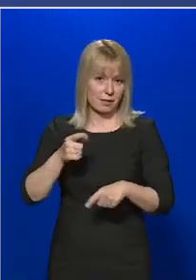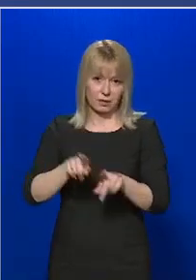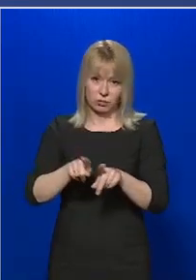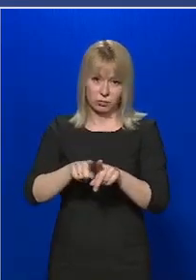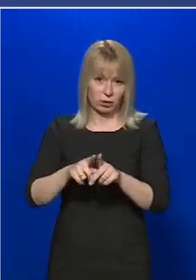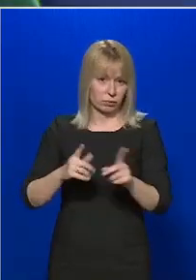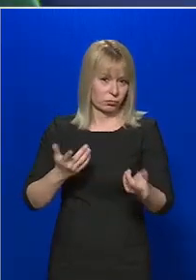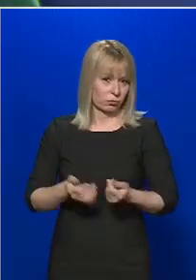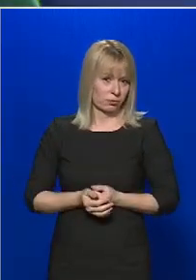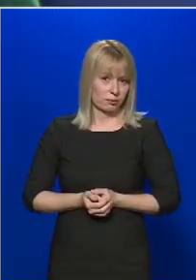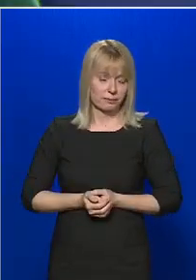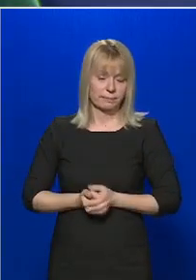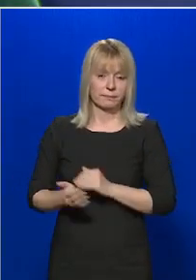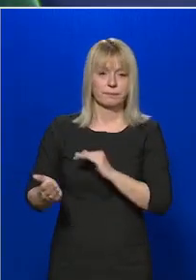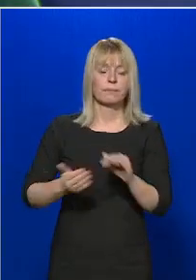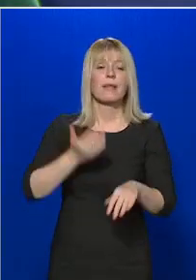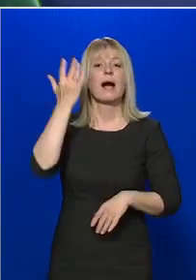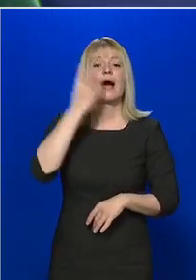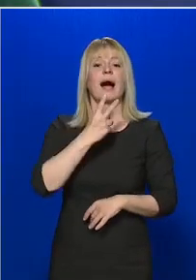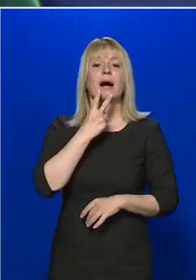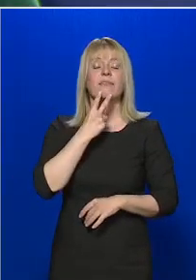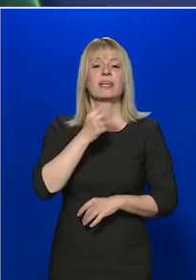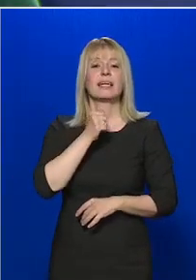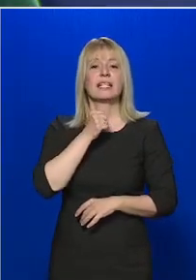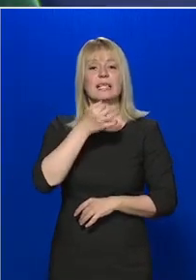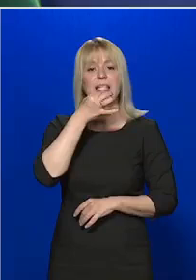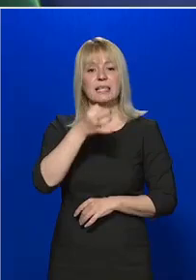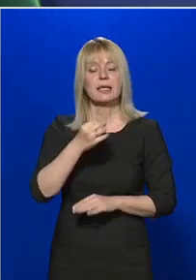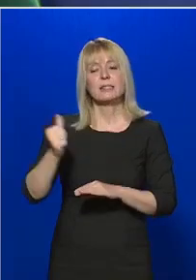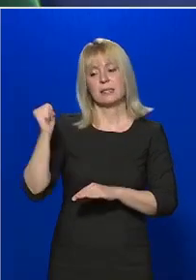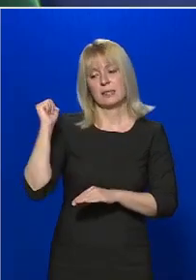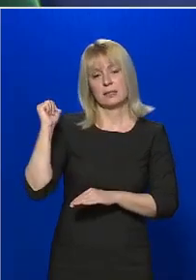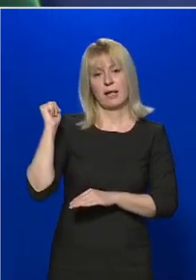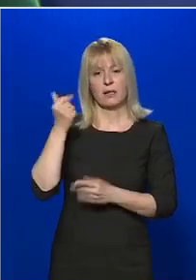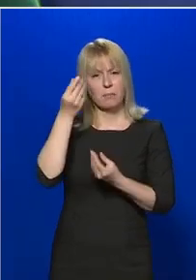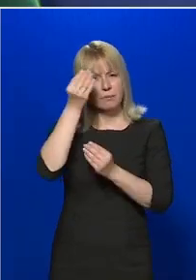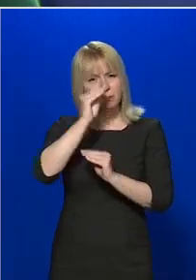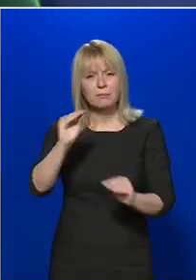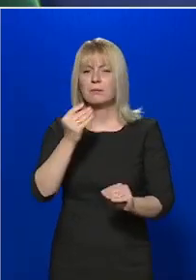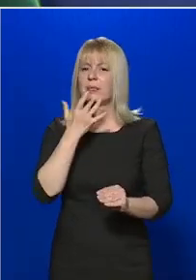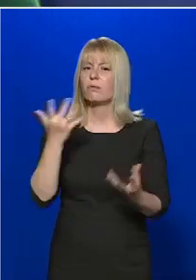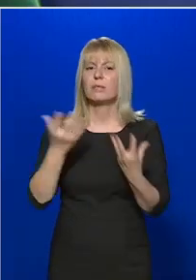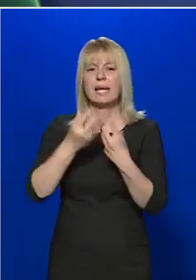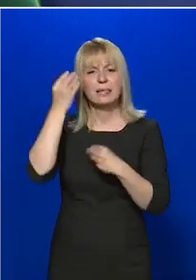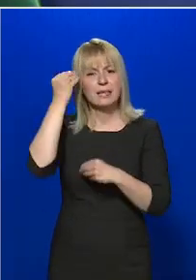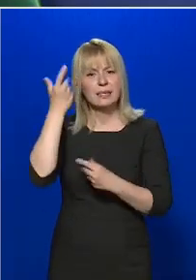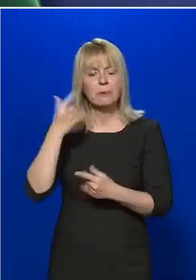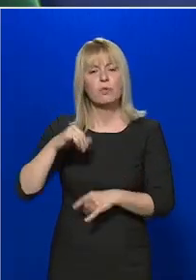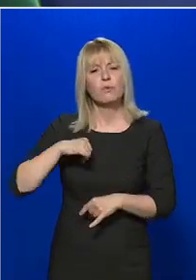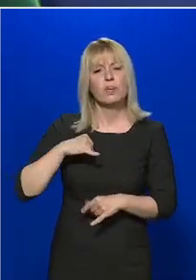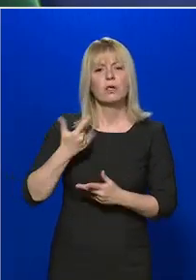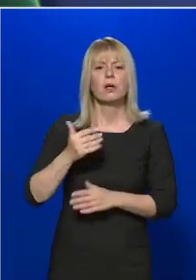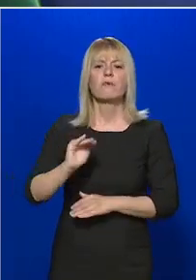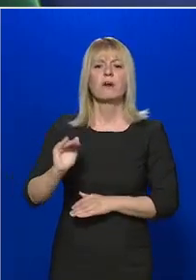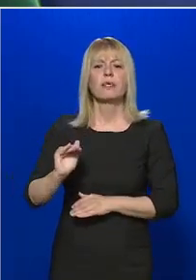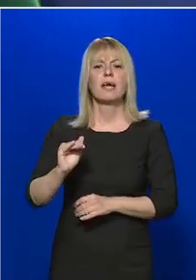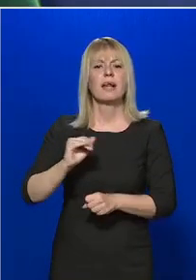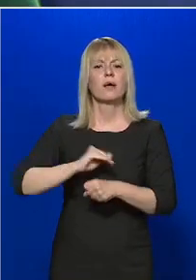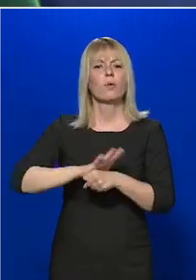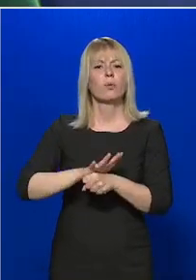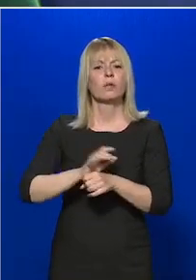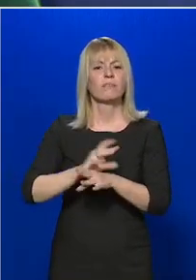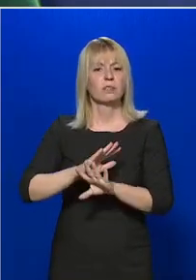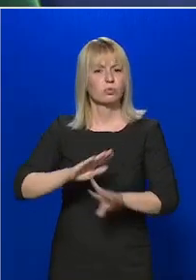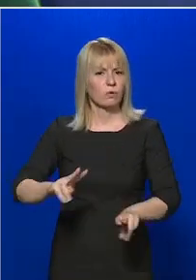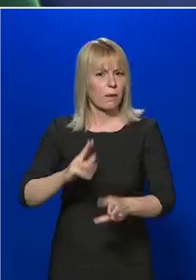A HVG kérdezi, a tegnapi közlésből nem volt egyértelmű, hogy fiatal vagy gyerek koronavírusos van.